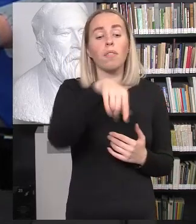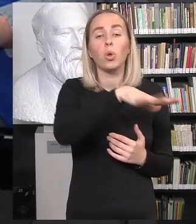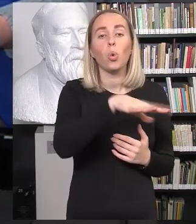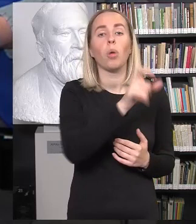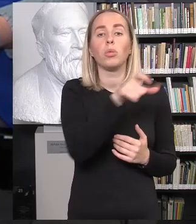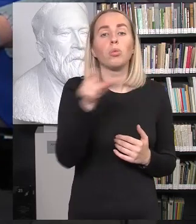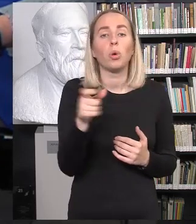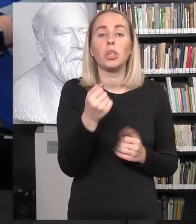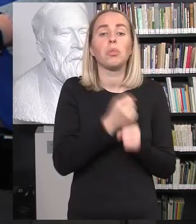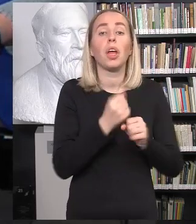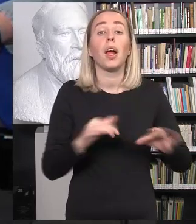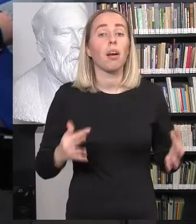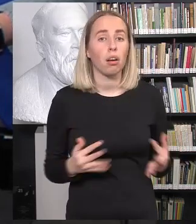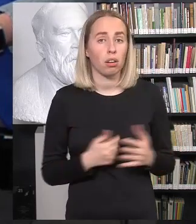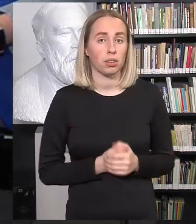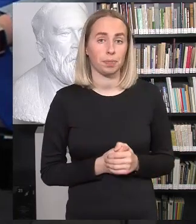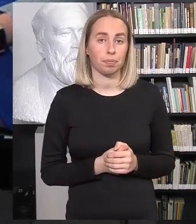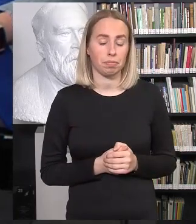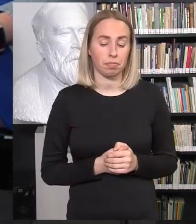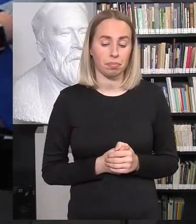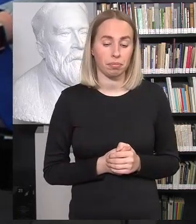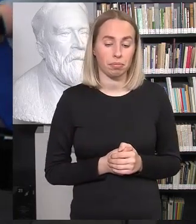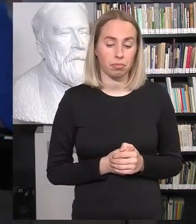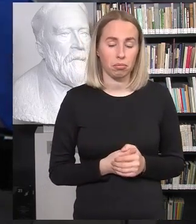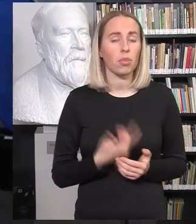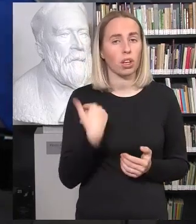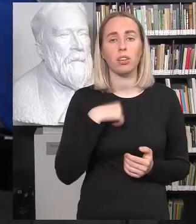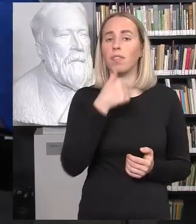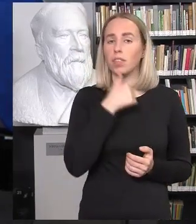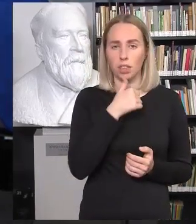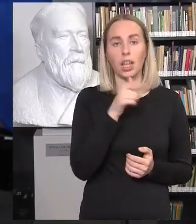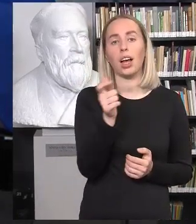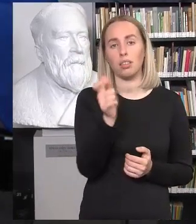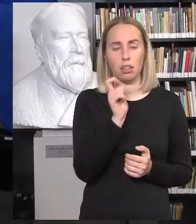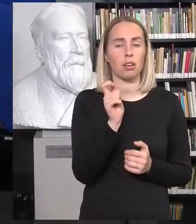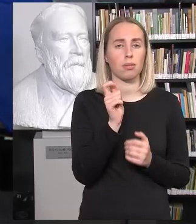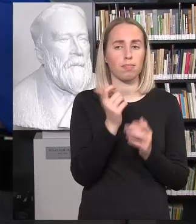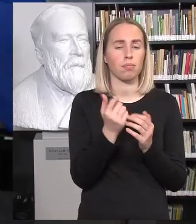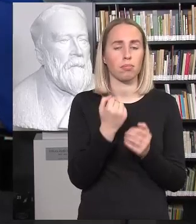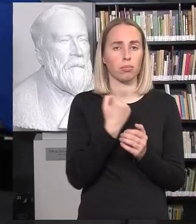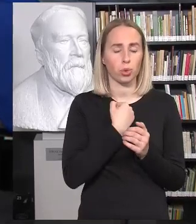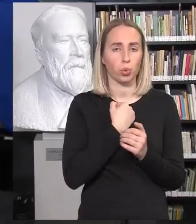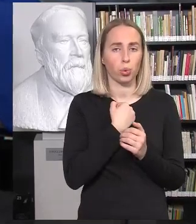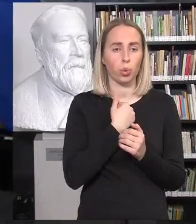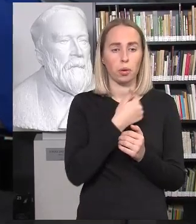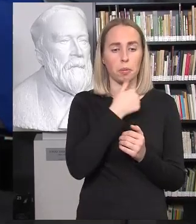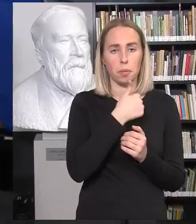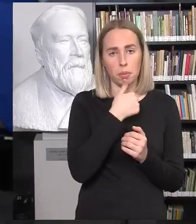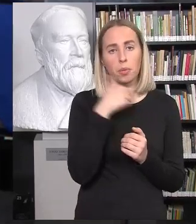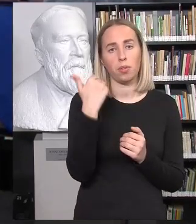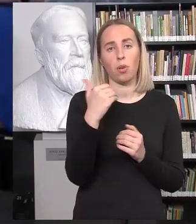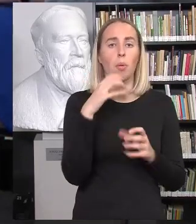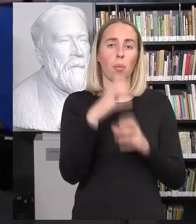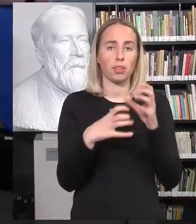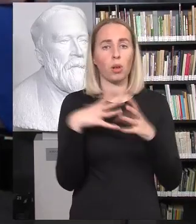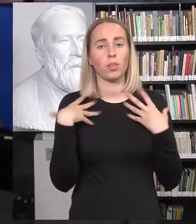nemaža. Žinot, iš tikrųjų, šitoj vietoj aš visada randu atsakymą, kaip jau sakau, aš pažiūriu tos tarptautinius aktus ir pasaulius veikatos organizaciją, ir